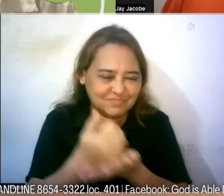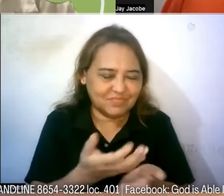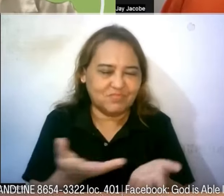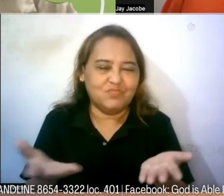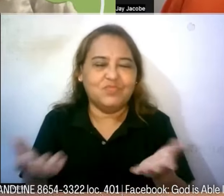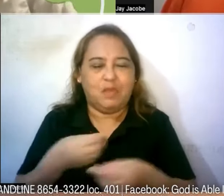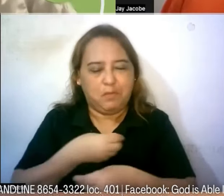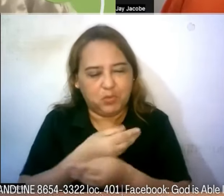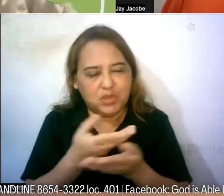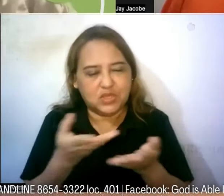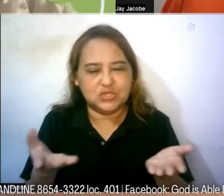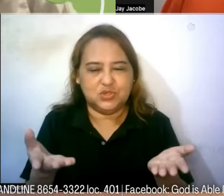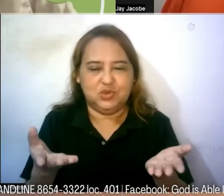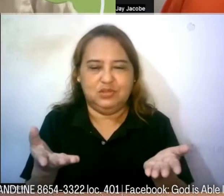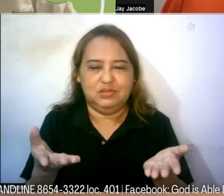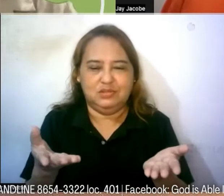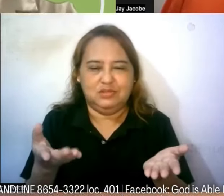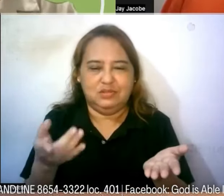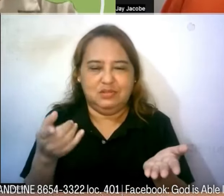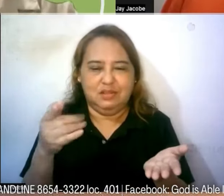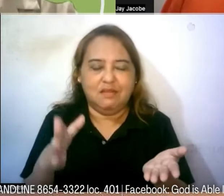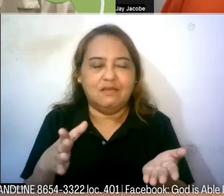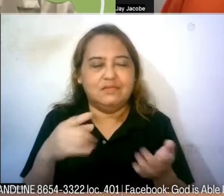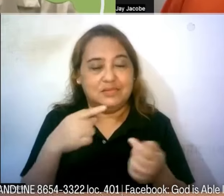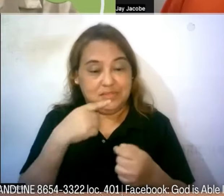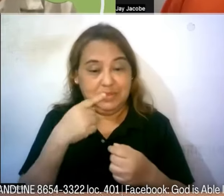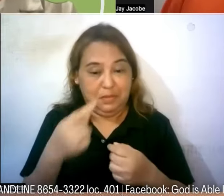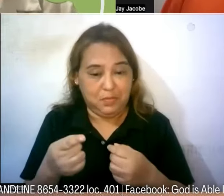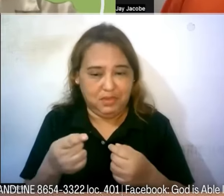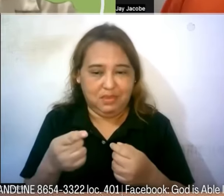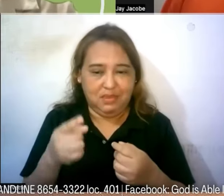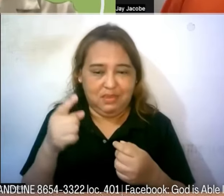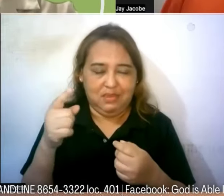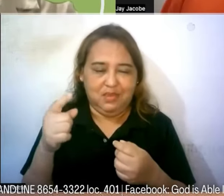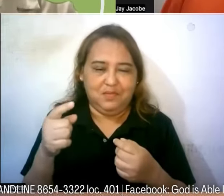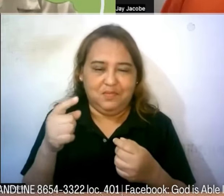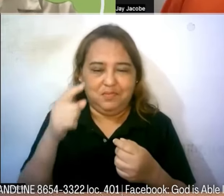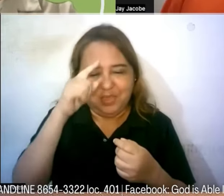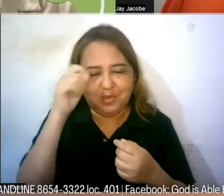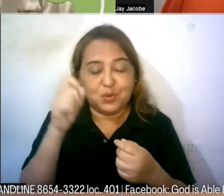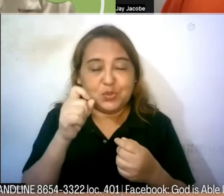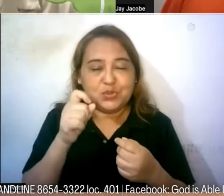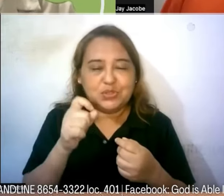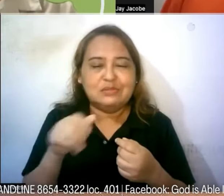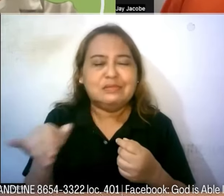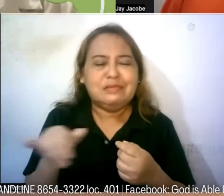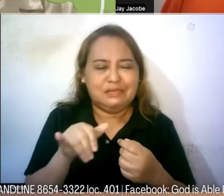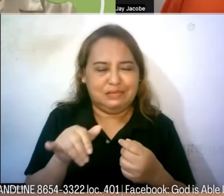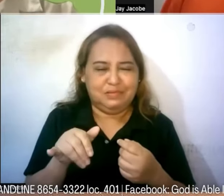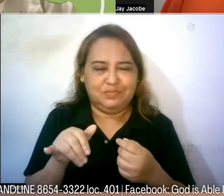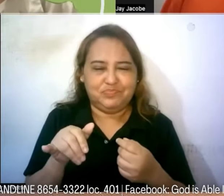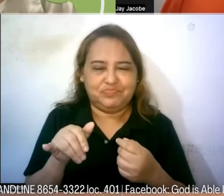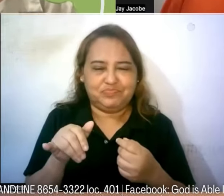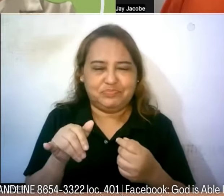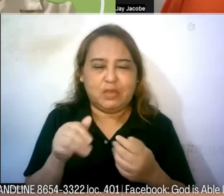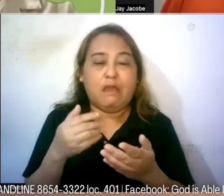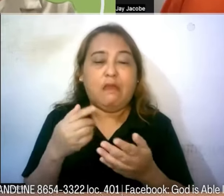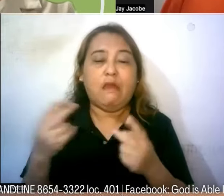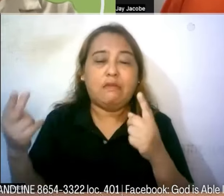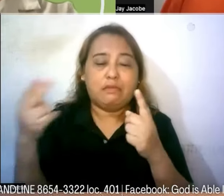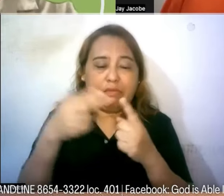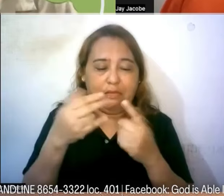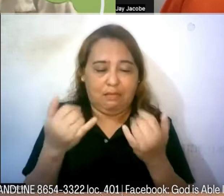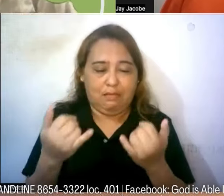sa atin at siya po nakakapagsabi ng ganyan kasi kaisa po natin si Pastor Jay siya po mismo hanggang ngayon dumadaan po sa